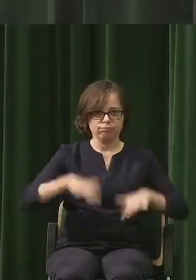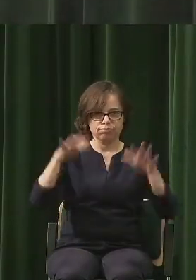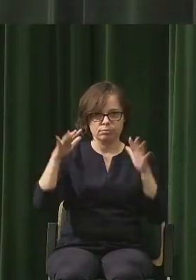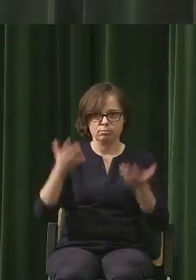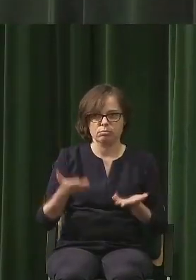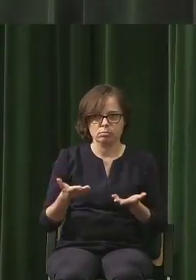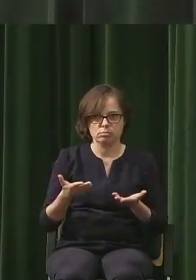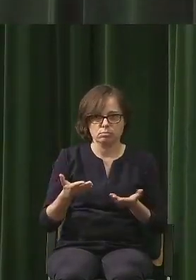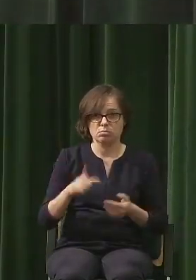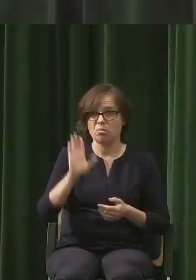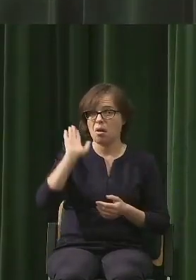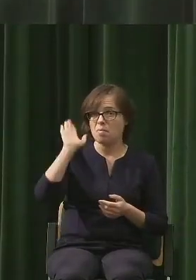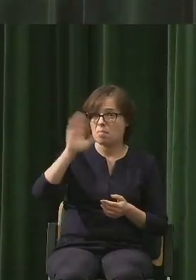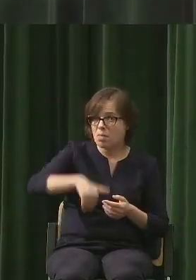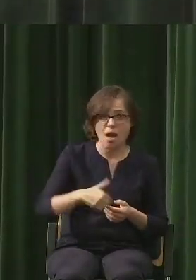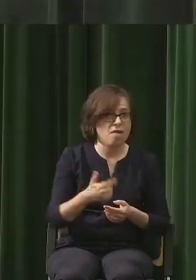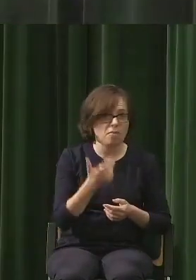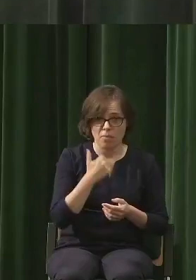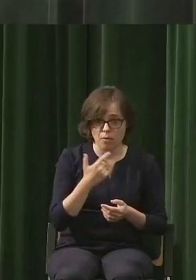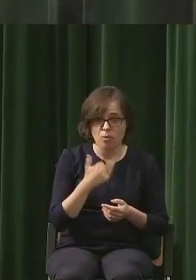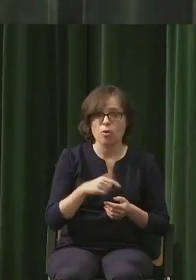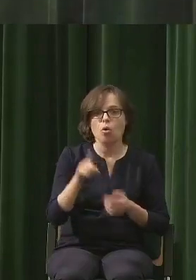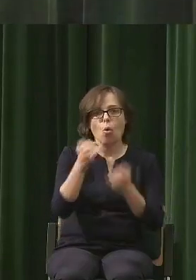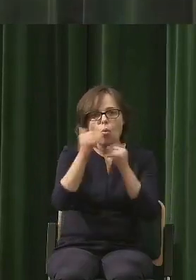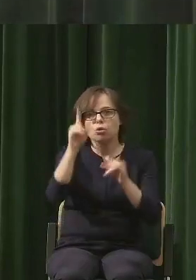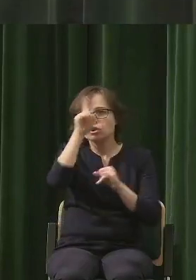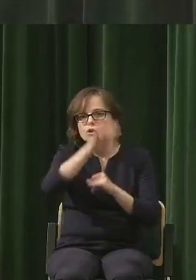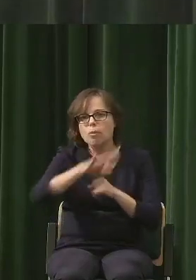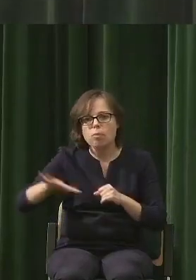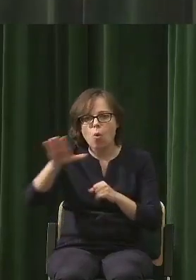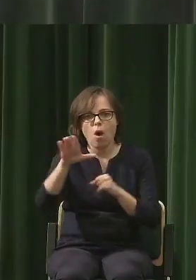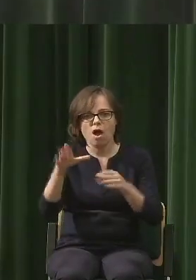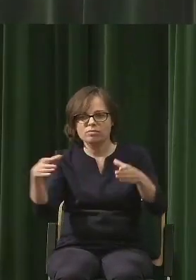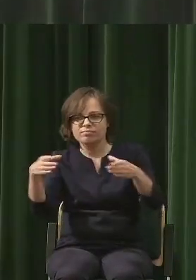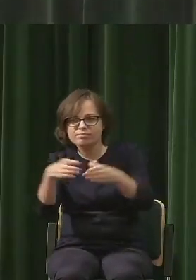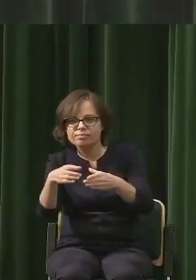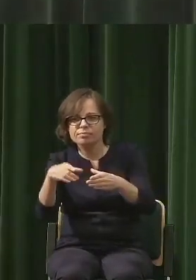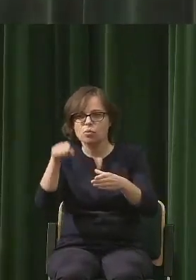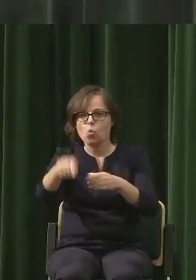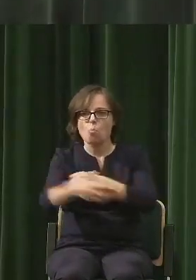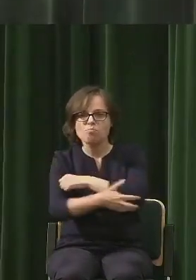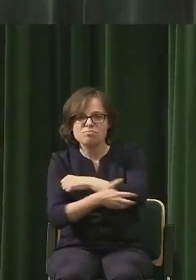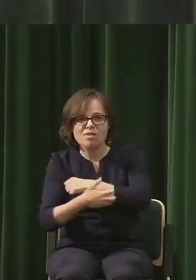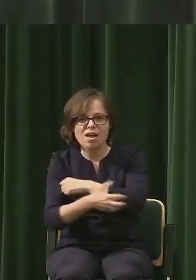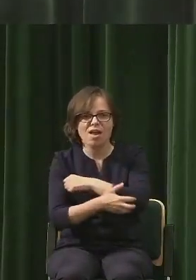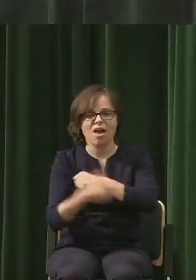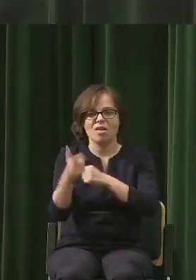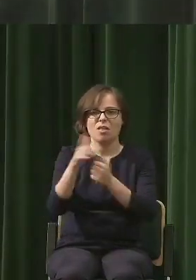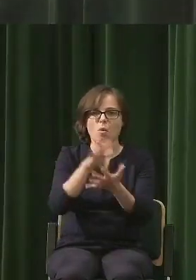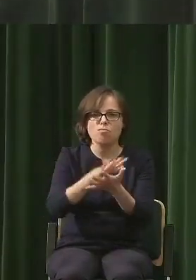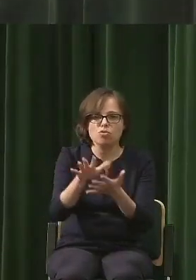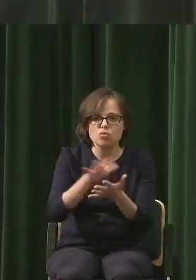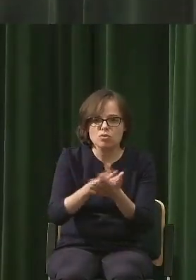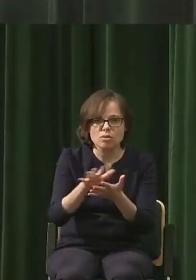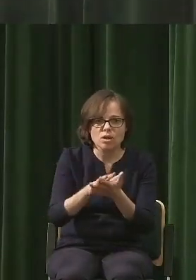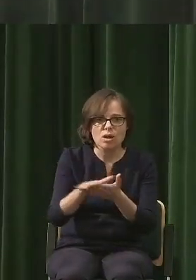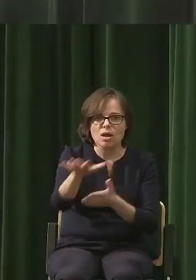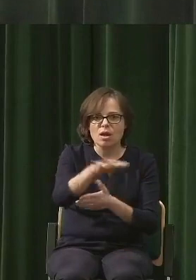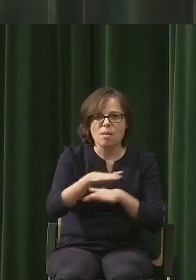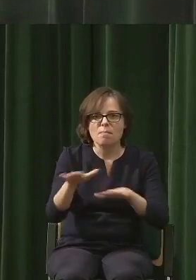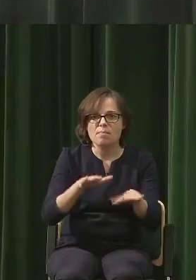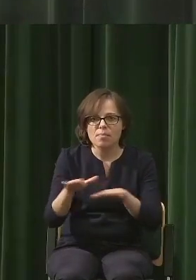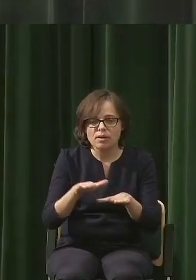przekształcenia i społeczne, i tworzenie się slumsów, wielkiej sfery biedy i zanieczyszczenia tego miejsca